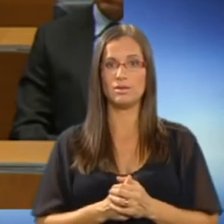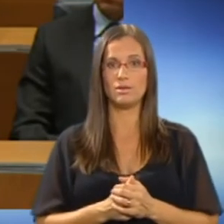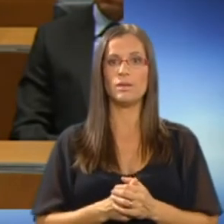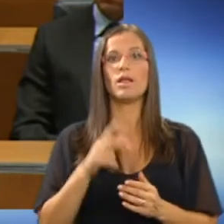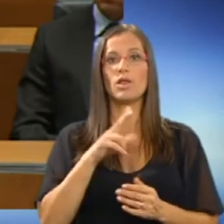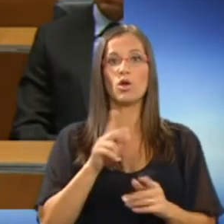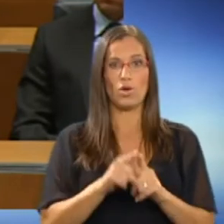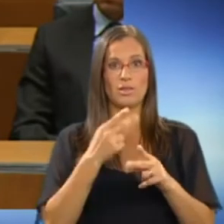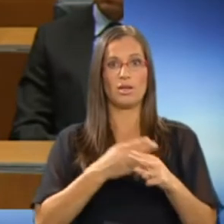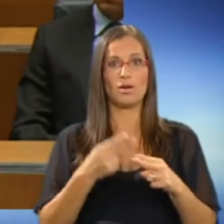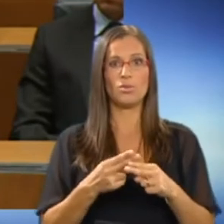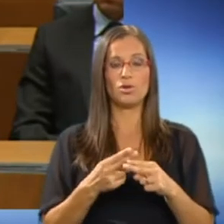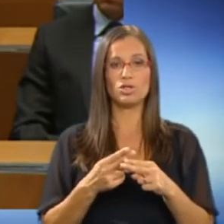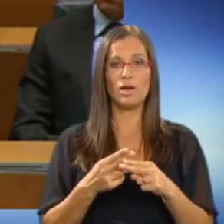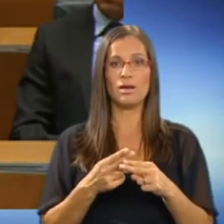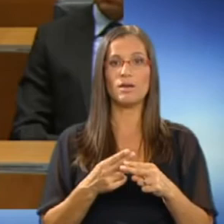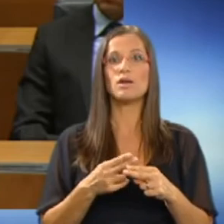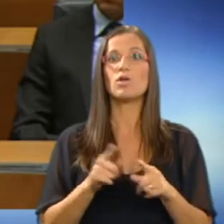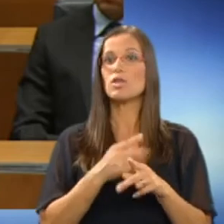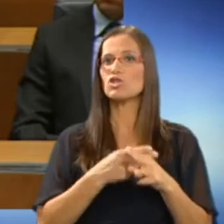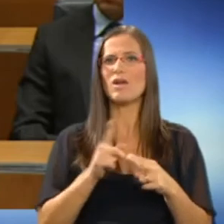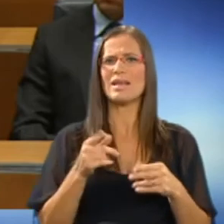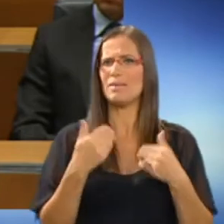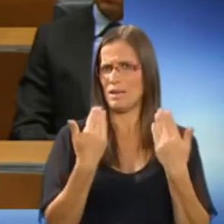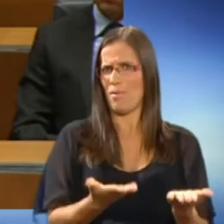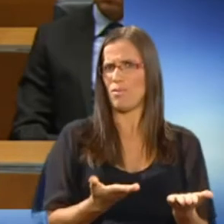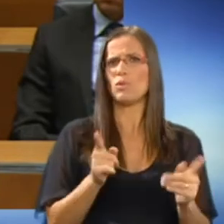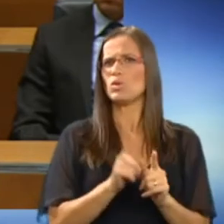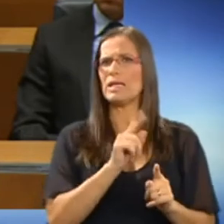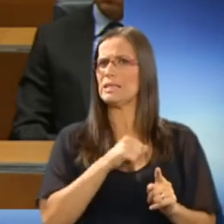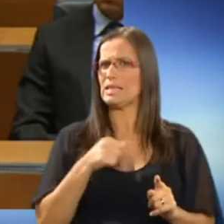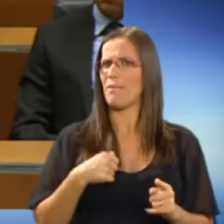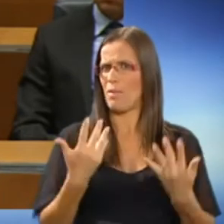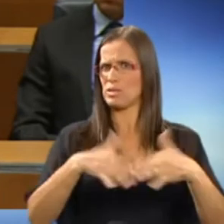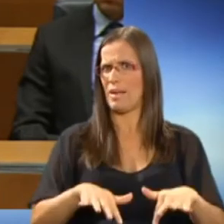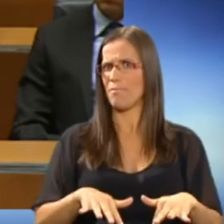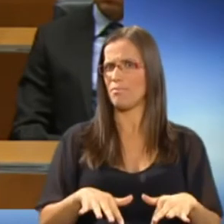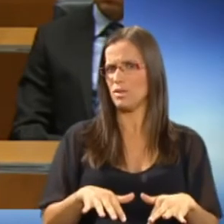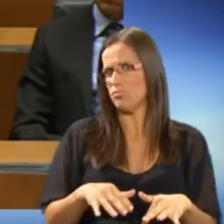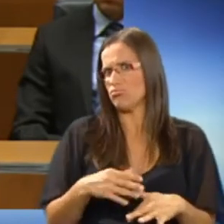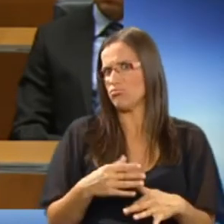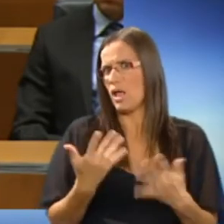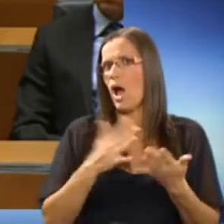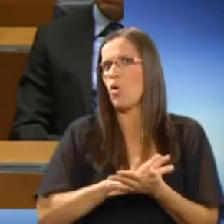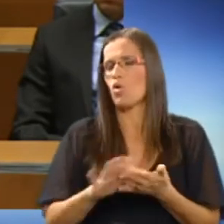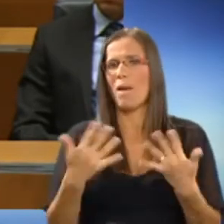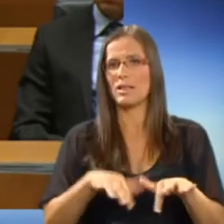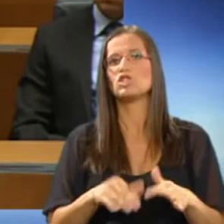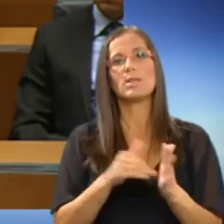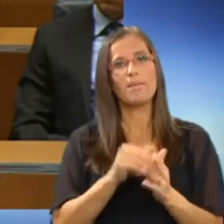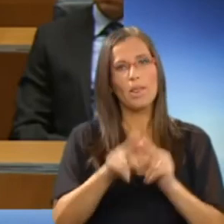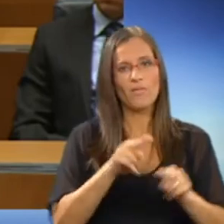Država nam ni bila niti podarjena, niti ni sama po sebi umevna. Treba jo je negovati,